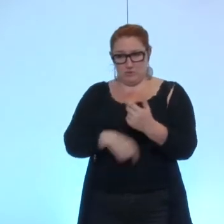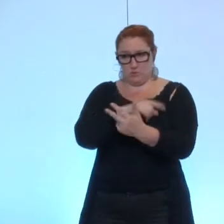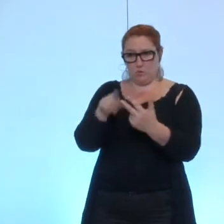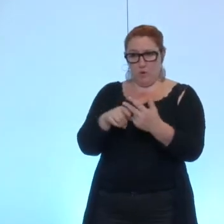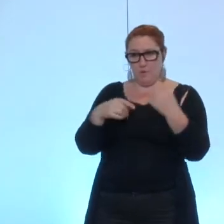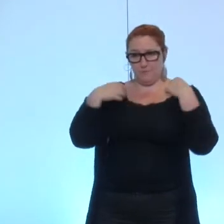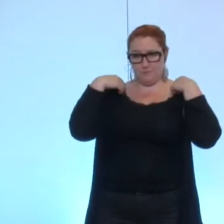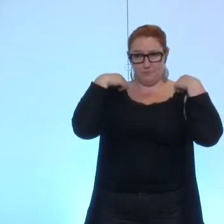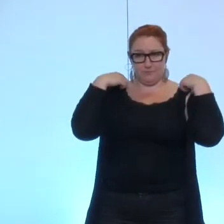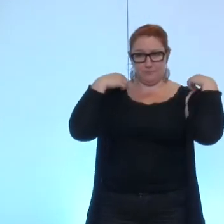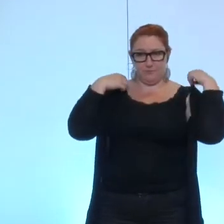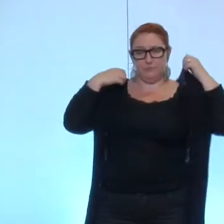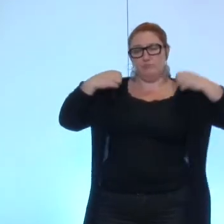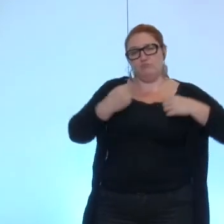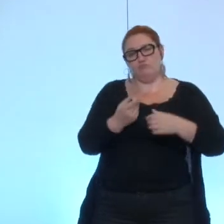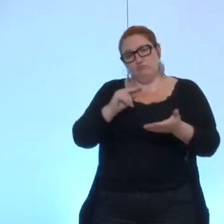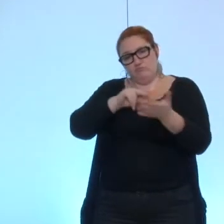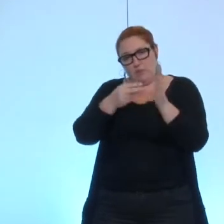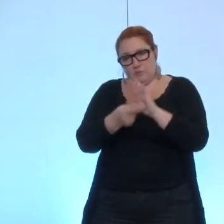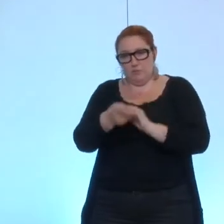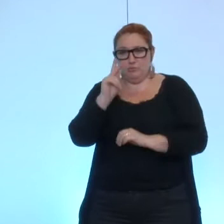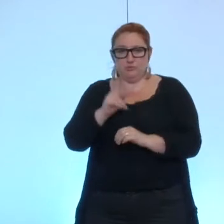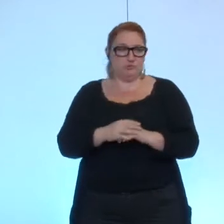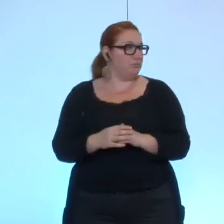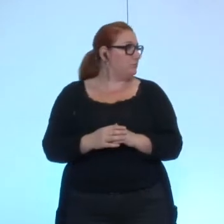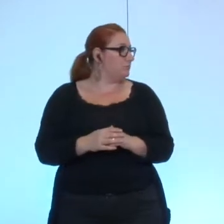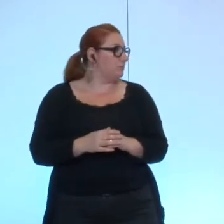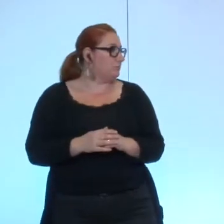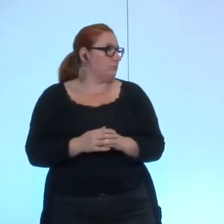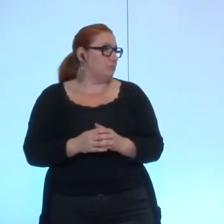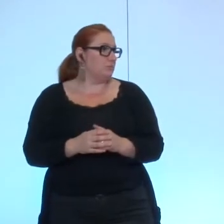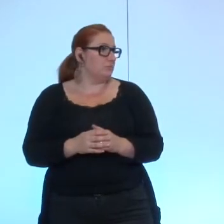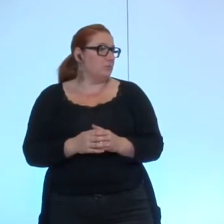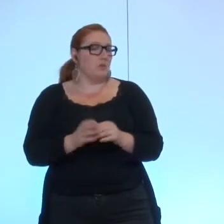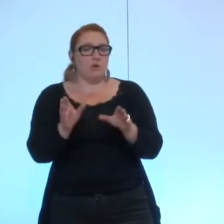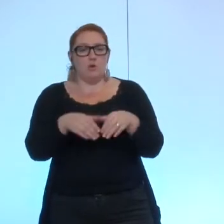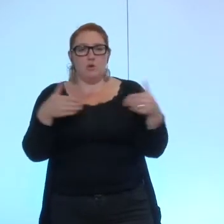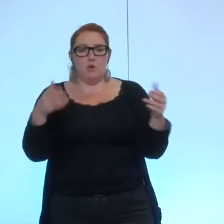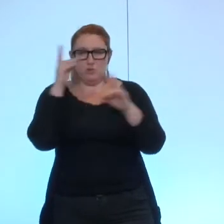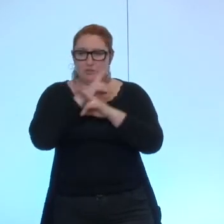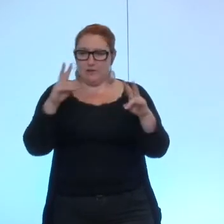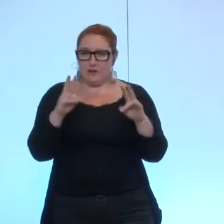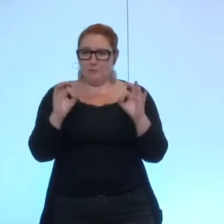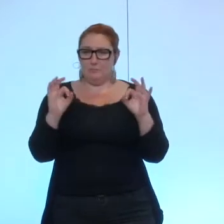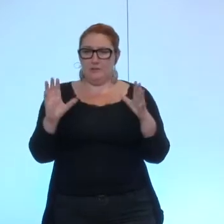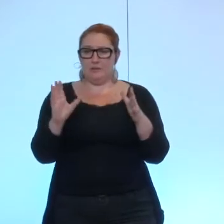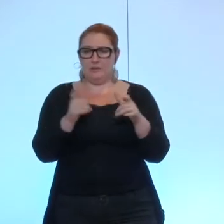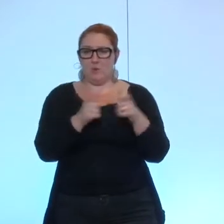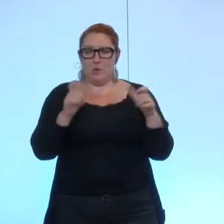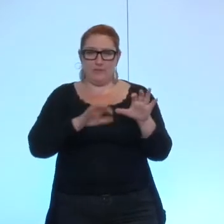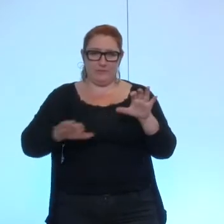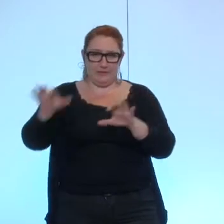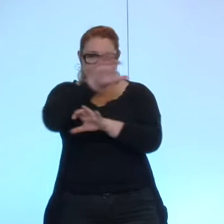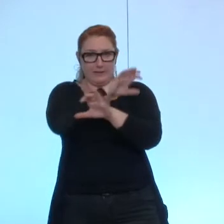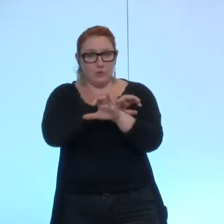un peu plus techniques, je dirais. Oui, mais en plus technique, dans le fond. Le Code général des collectivités territoriales permet et